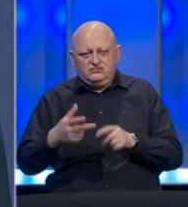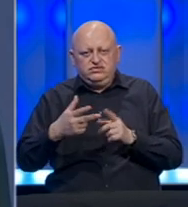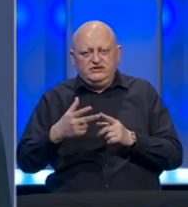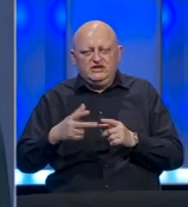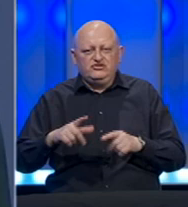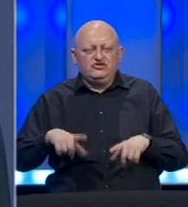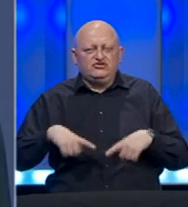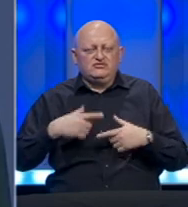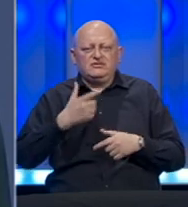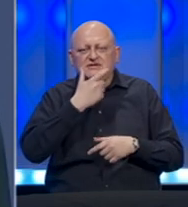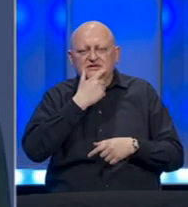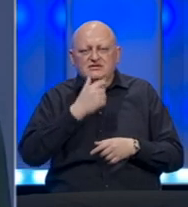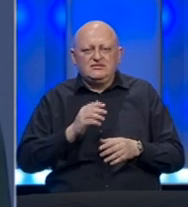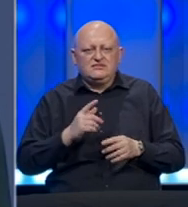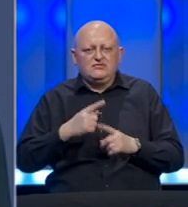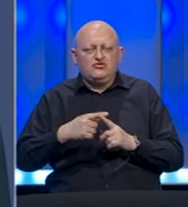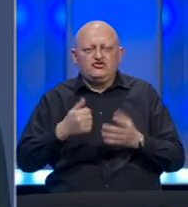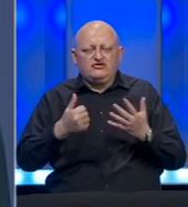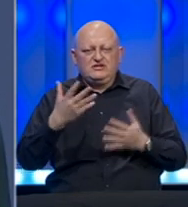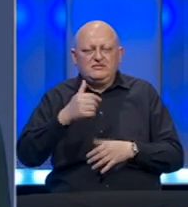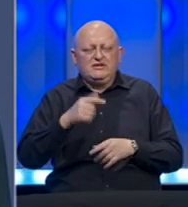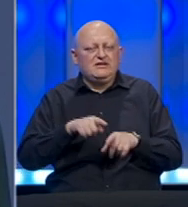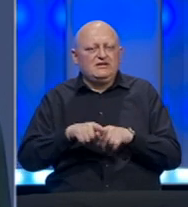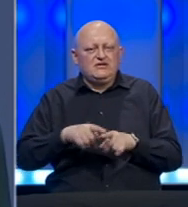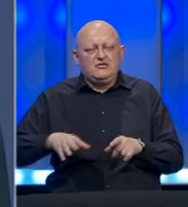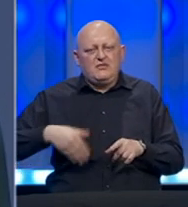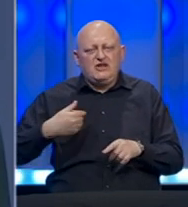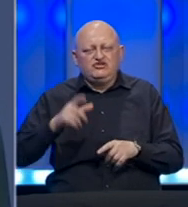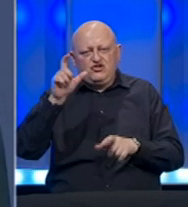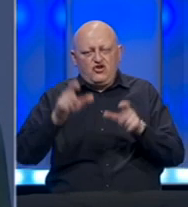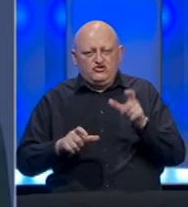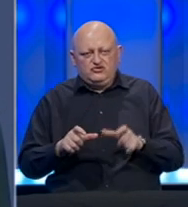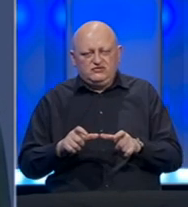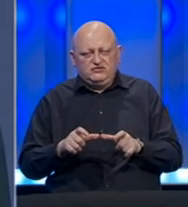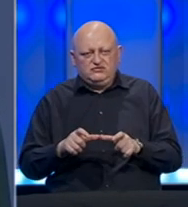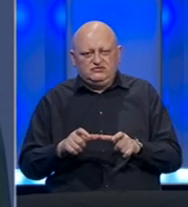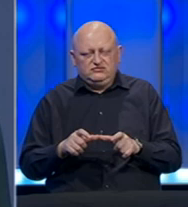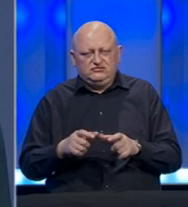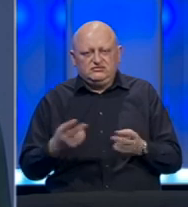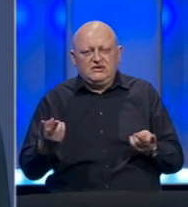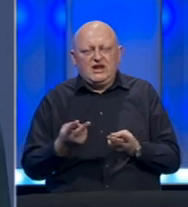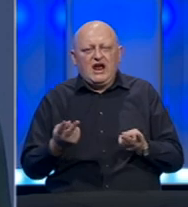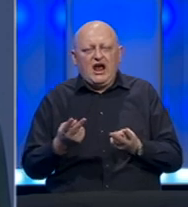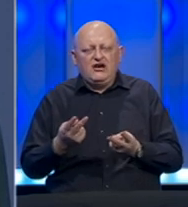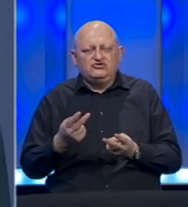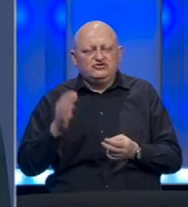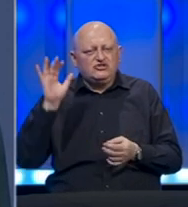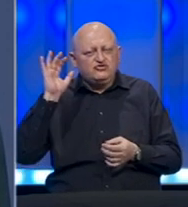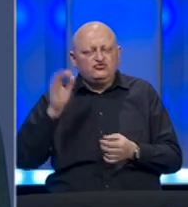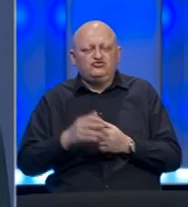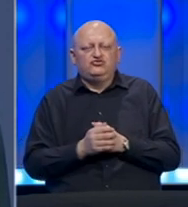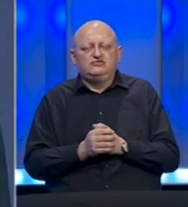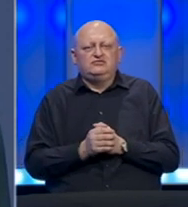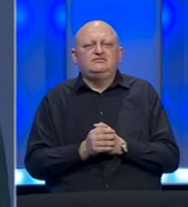dobi, dakle osoba plus 65 godina, kao i mlađih osoba. Kao što ste vjerovatno čuli